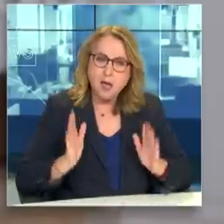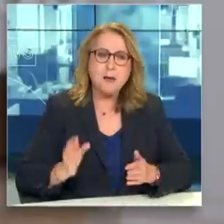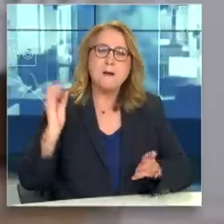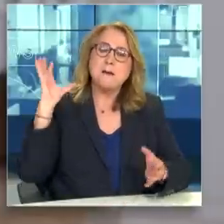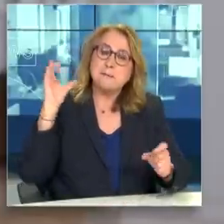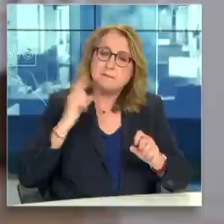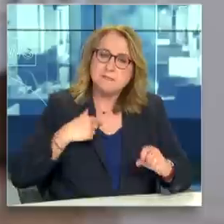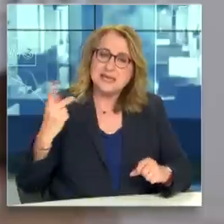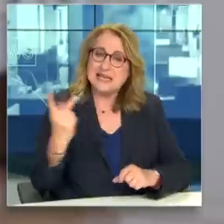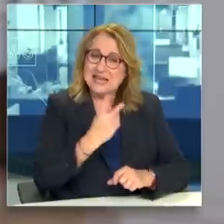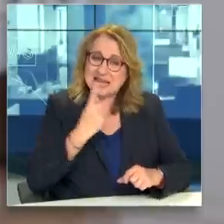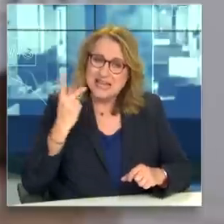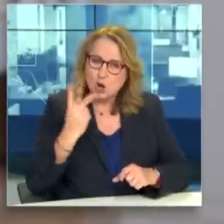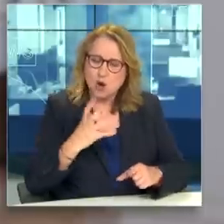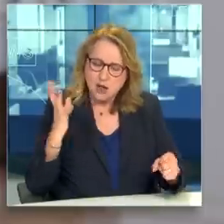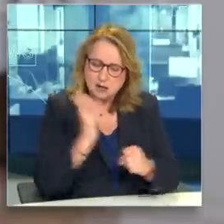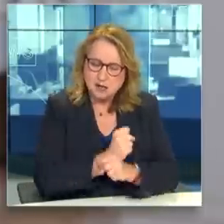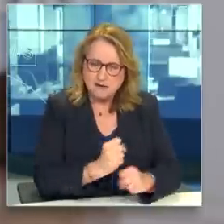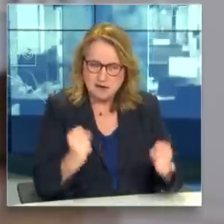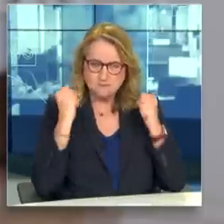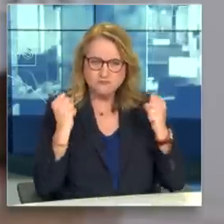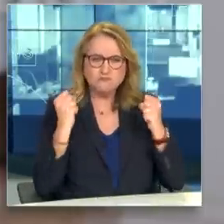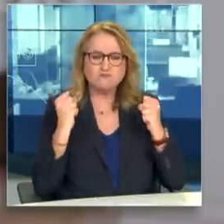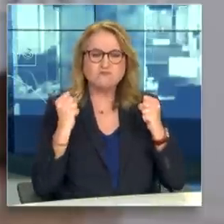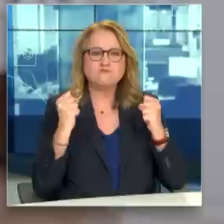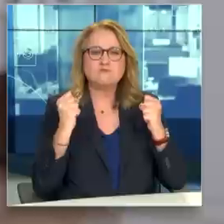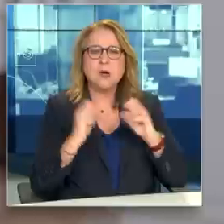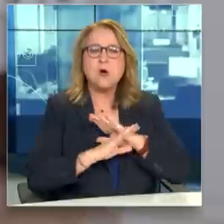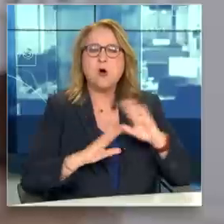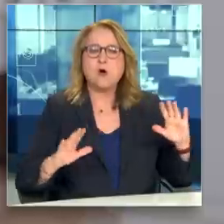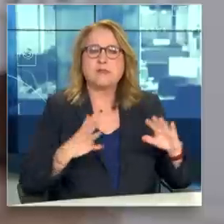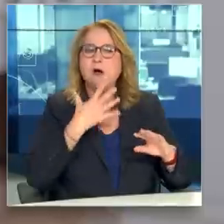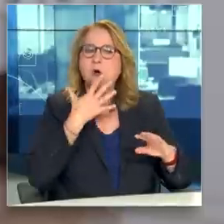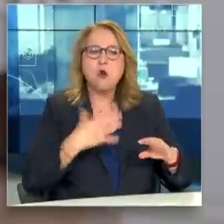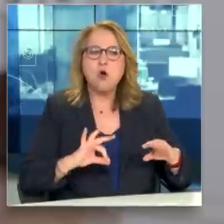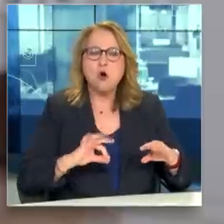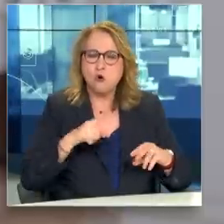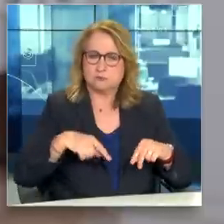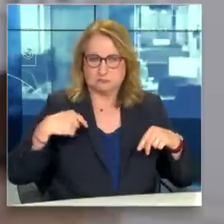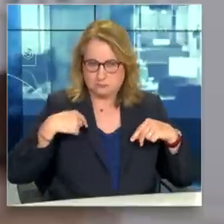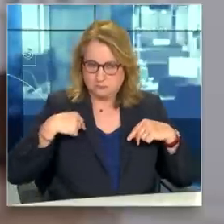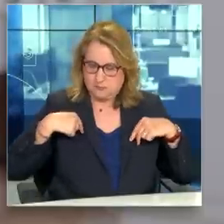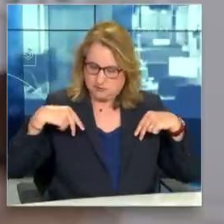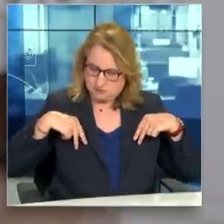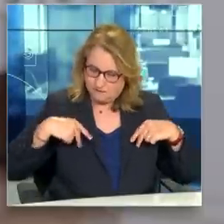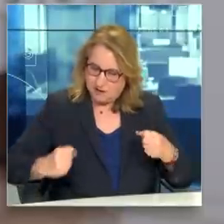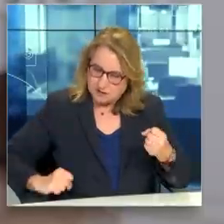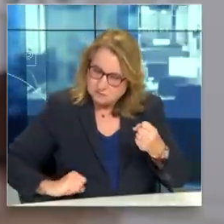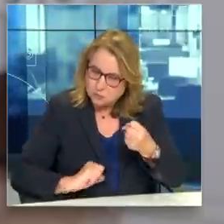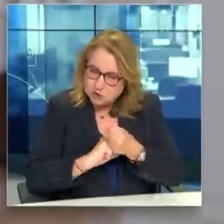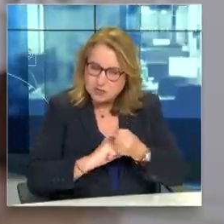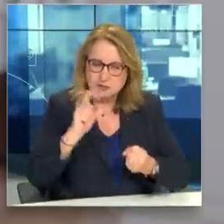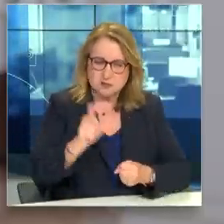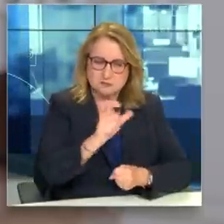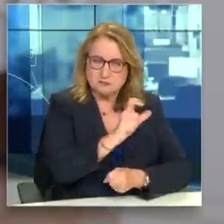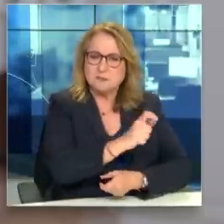όχι μόνο. Γιατί με μια συνετή διαχείριση, η Πολιτεία στήριξε εργαζόμενους και επιχειρήσεις. Μειώνοντας ταυτόχρονα